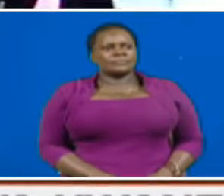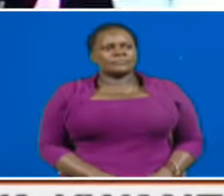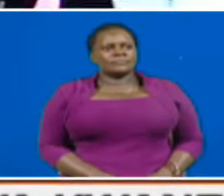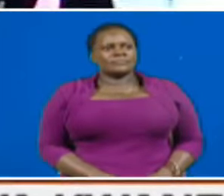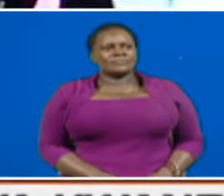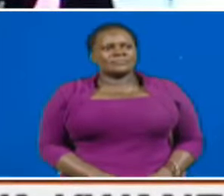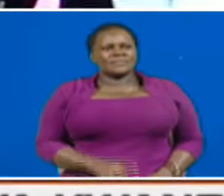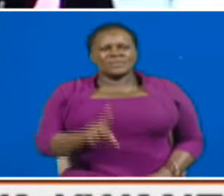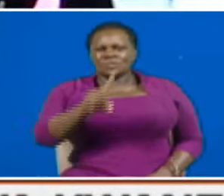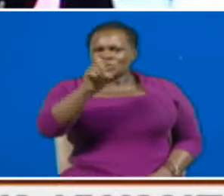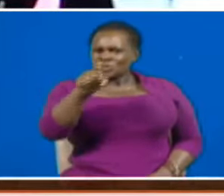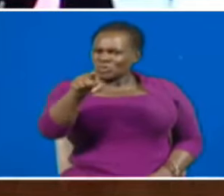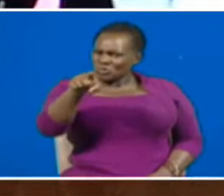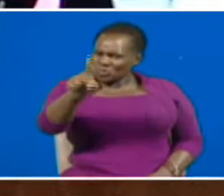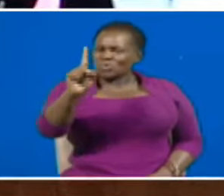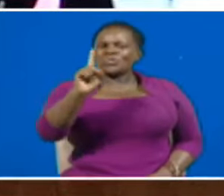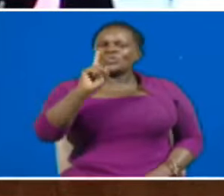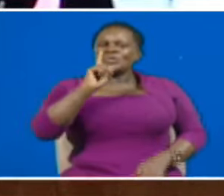Inaibuwa maswali, jewewe unapokuwa kwenye gari lawe.